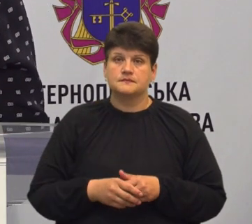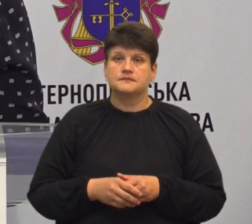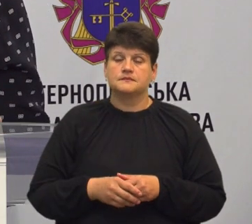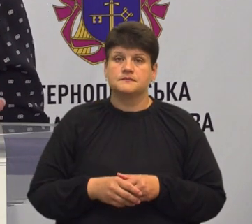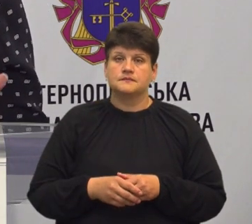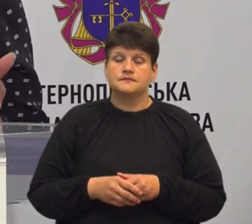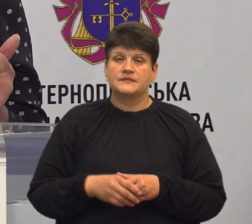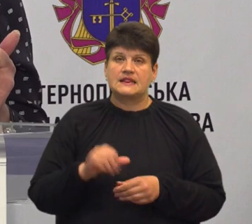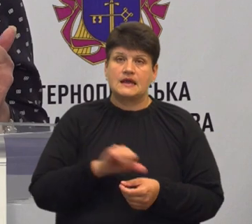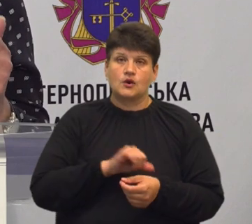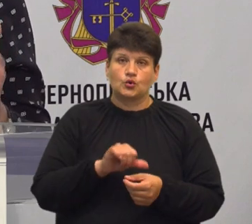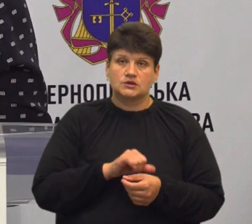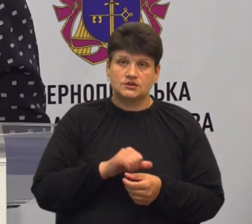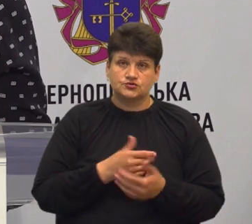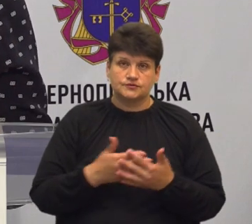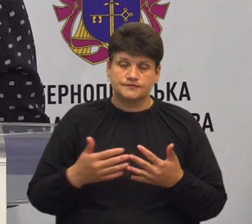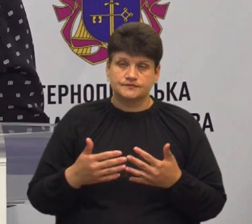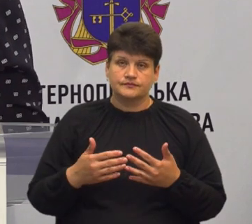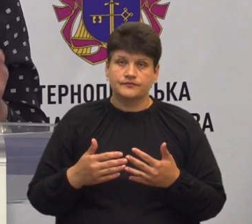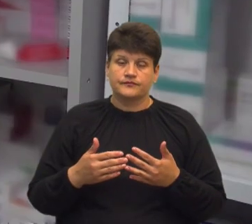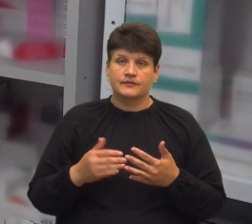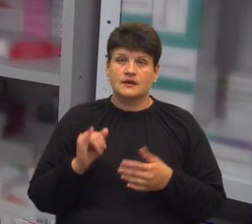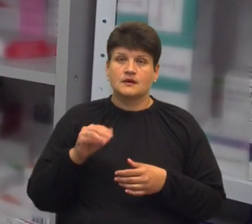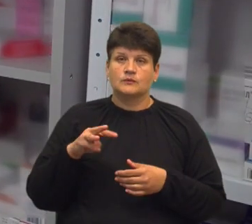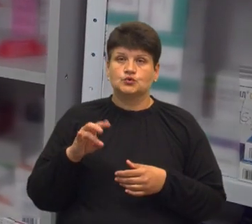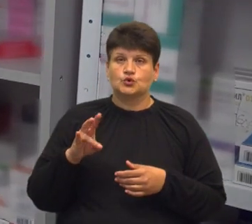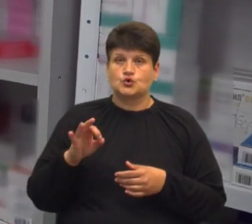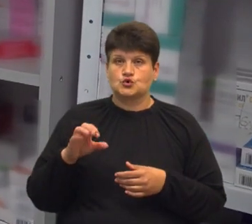наркотичні препарати, імуносупресанти.